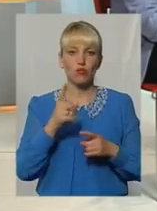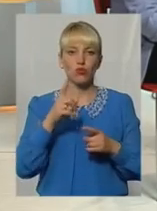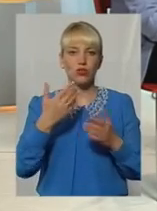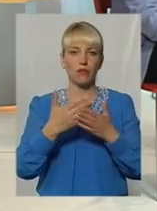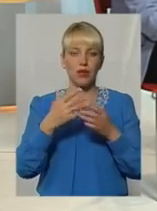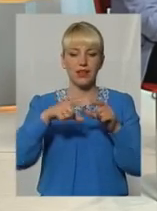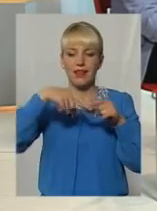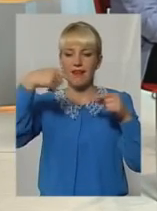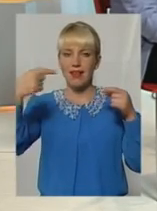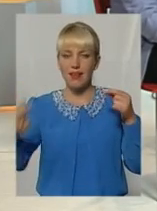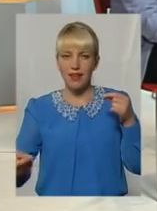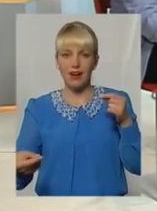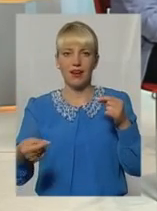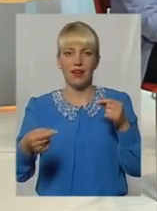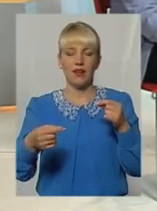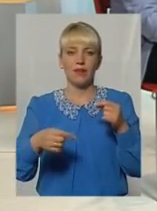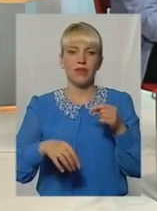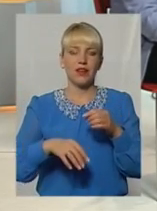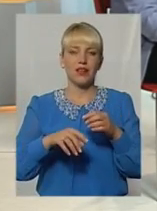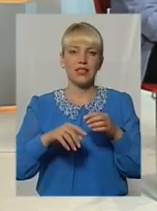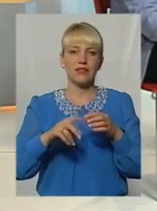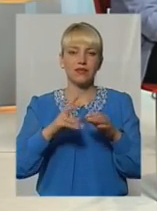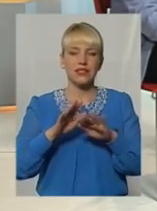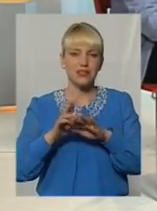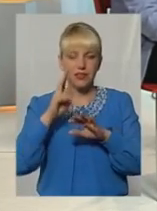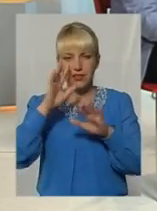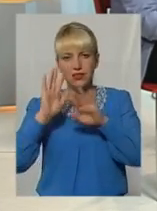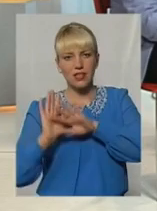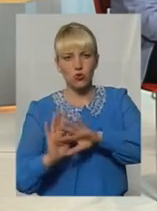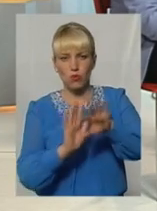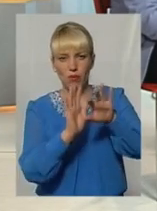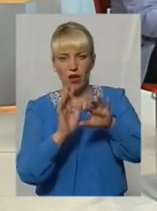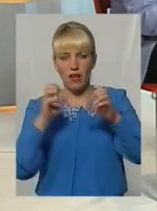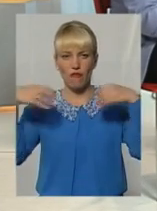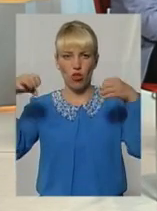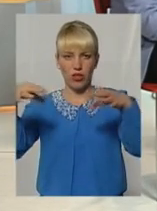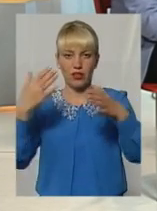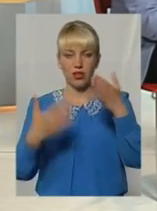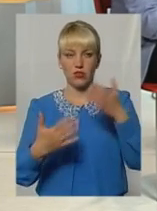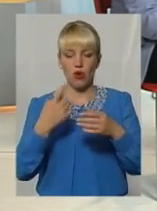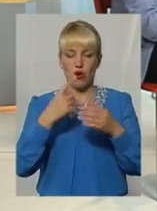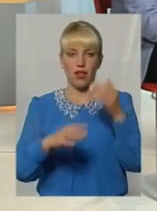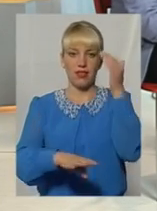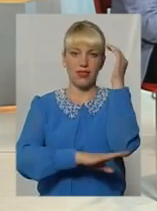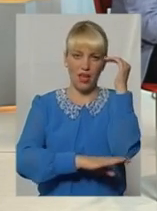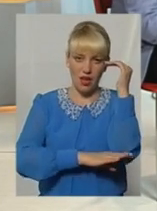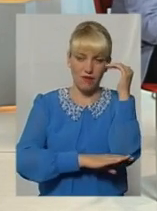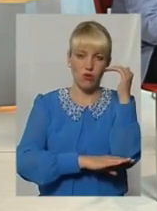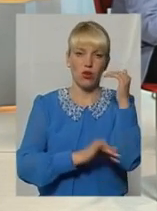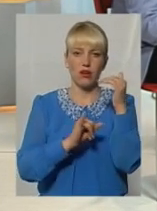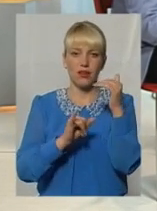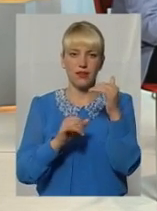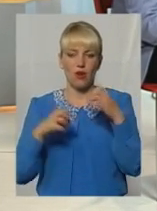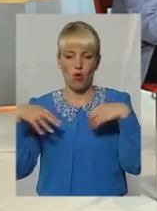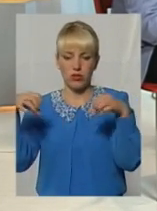фонарі. У нас склалося так в місті, і треба до того виходити, що в нас в одному ряді є дерева і є мережі зовнішнього